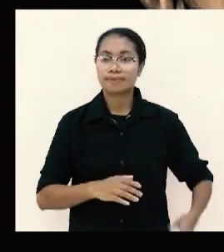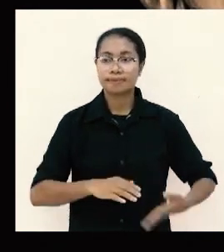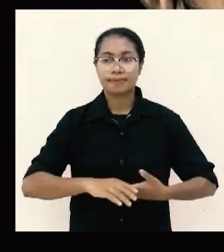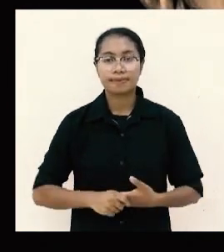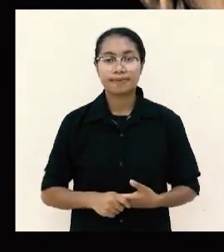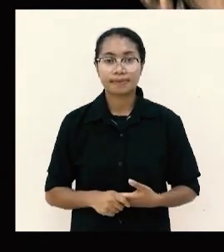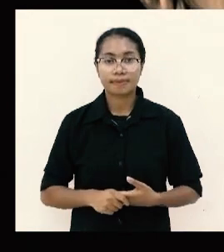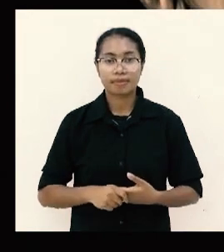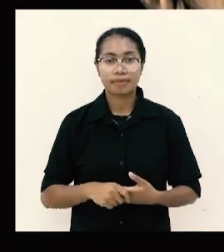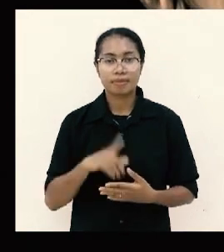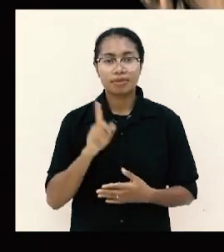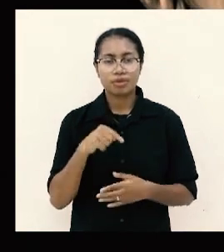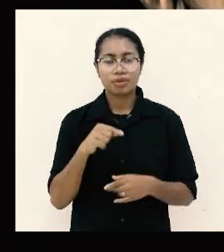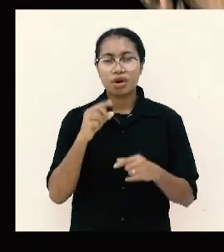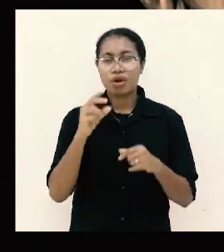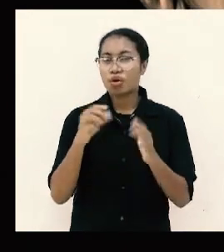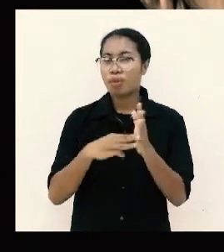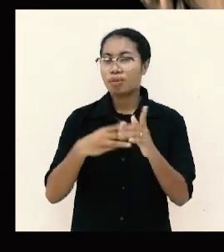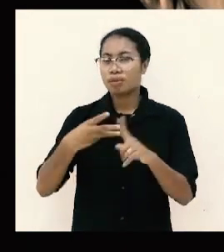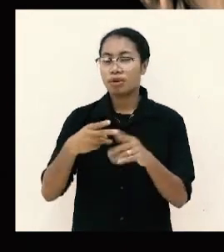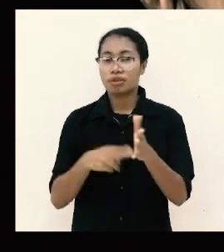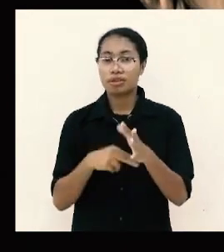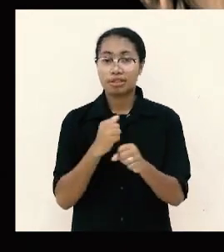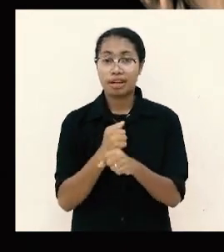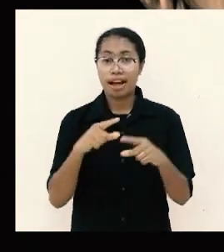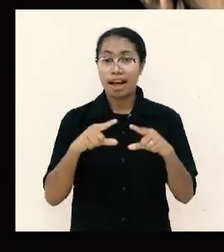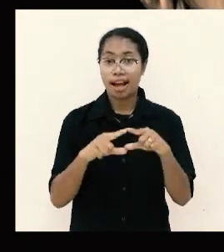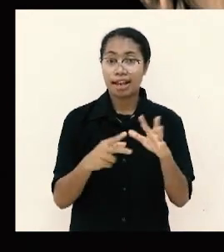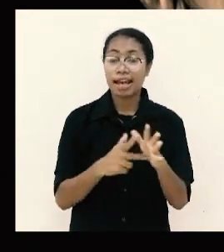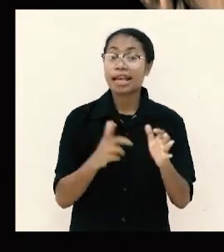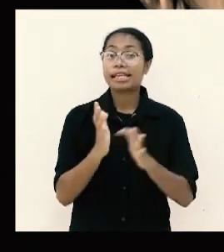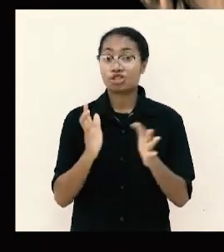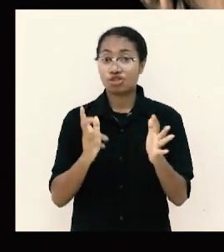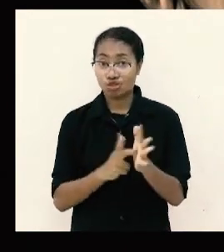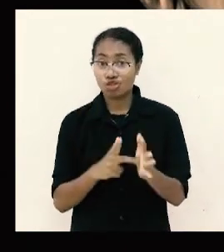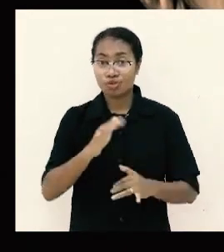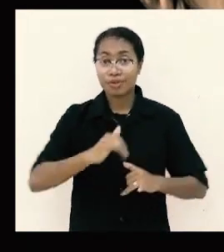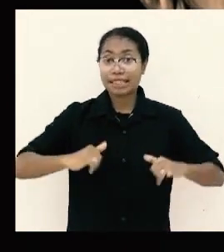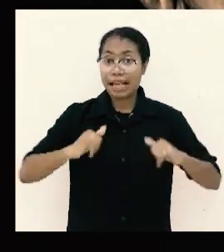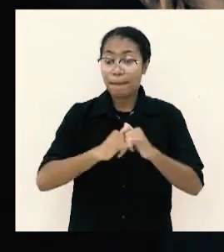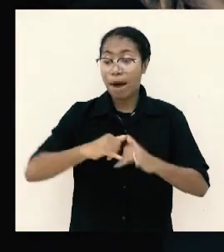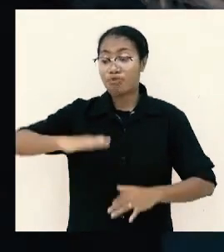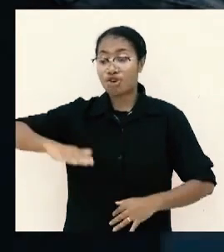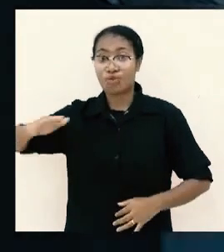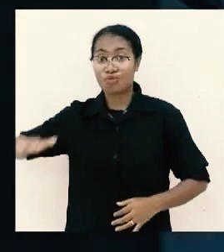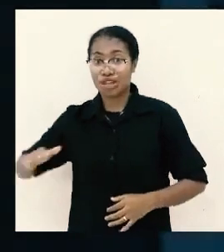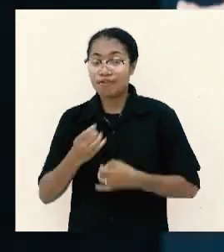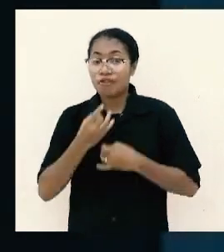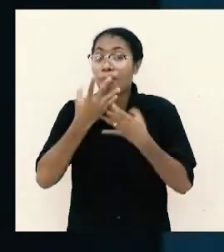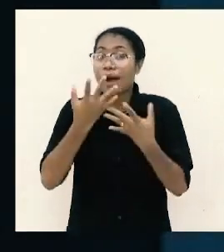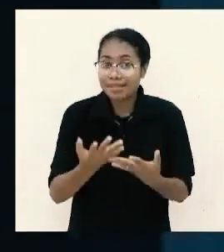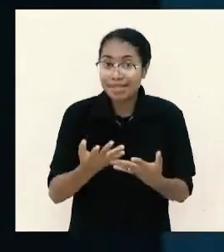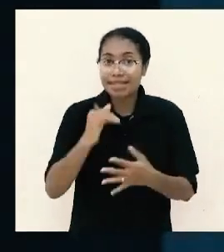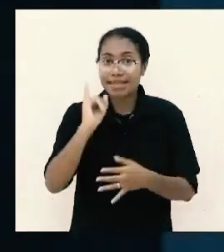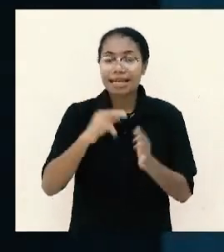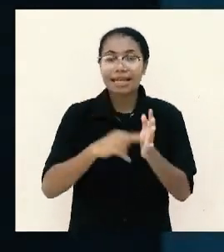rombongan Yesus Yesus bersama dengan murid-muridnya memberitakan Injil pada waktu itu perempuan